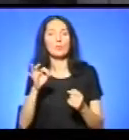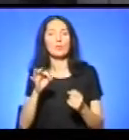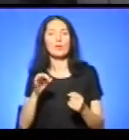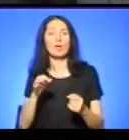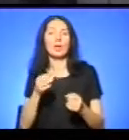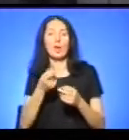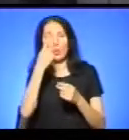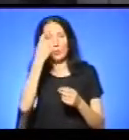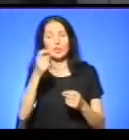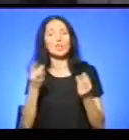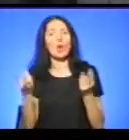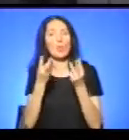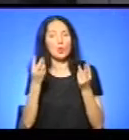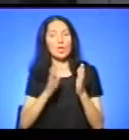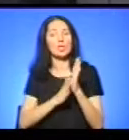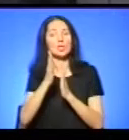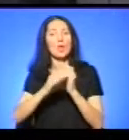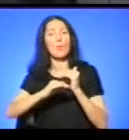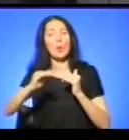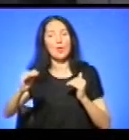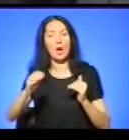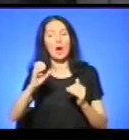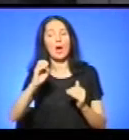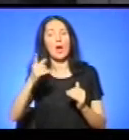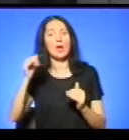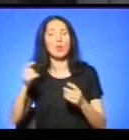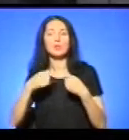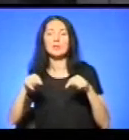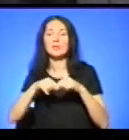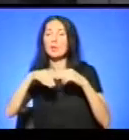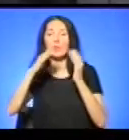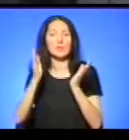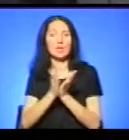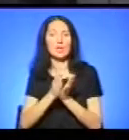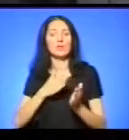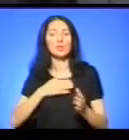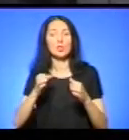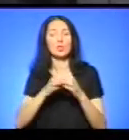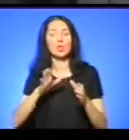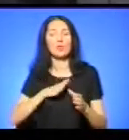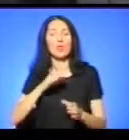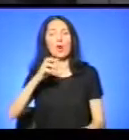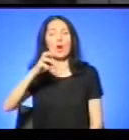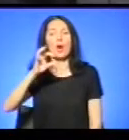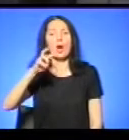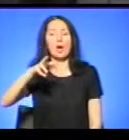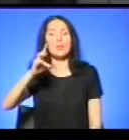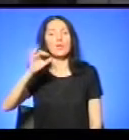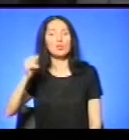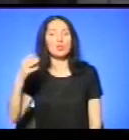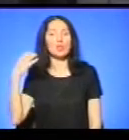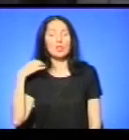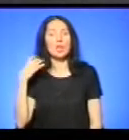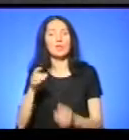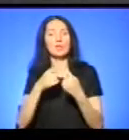запобігання пожеж на полях і в екосистемах загалом. У нашій студії був пан Михайло Нищук, він начальник відділу